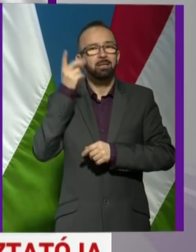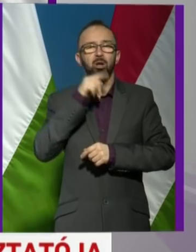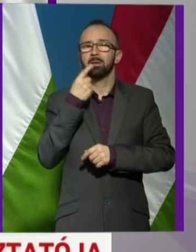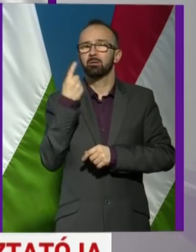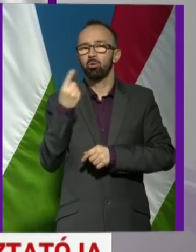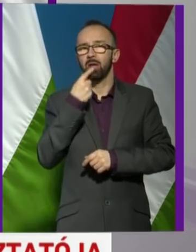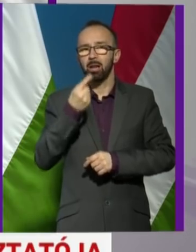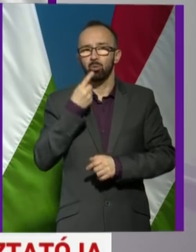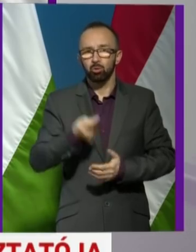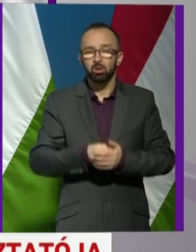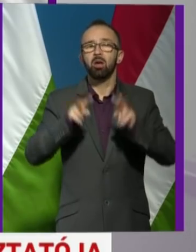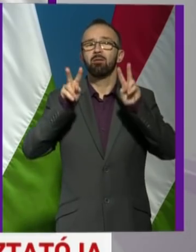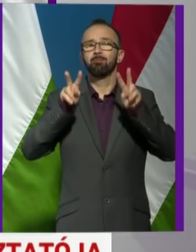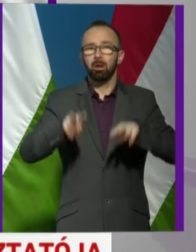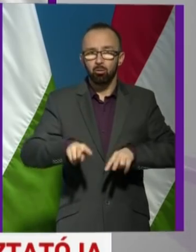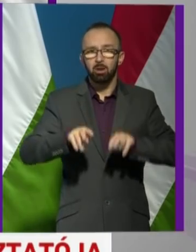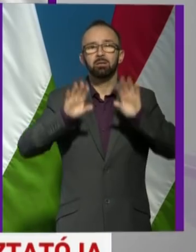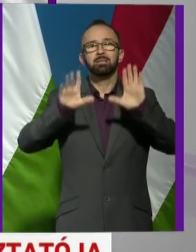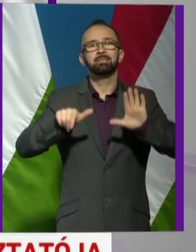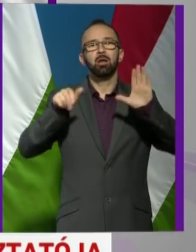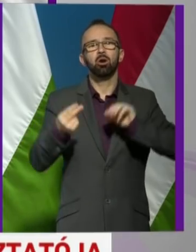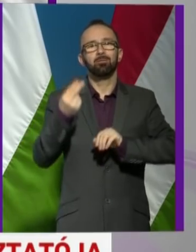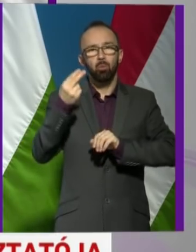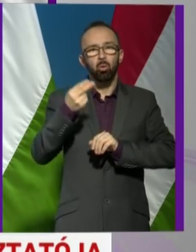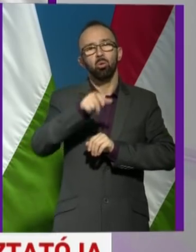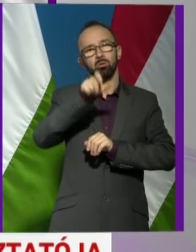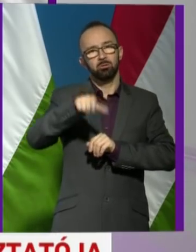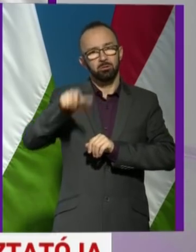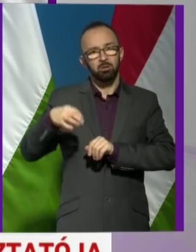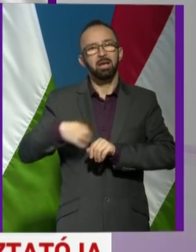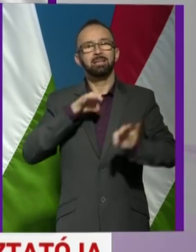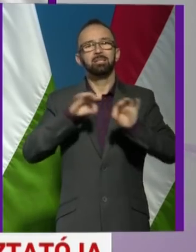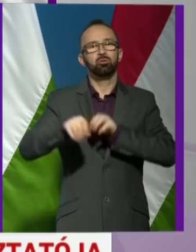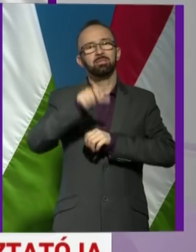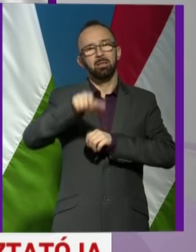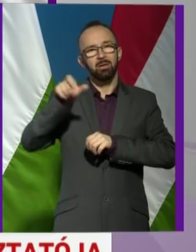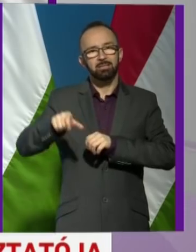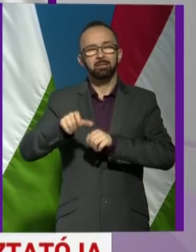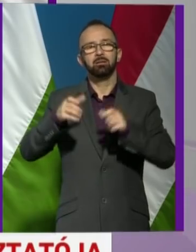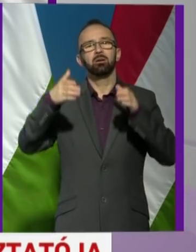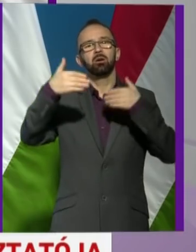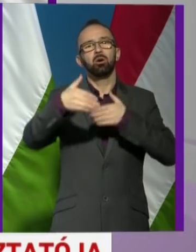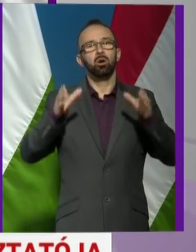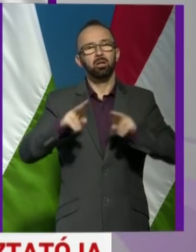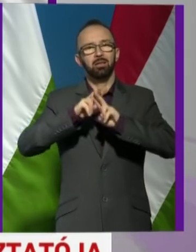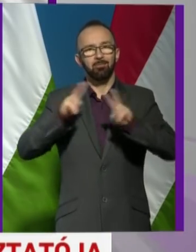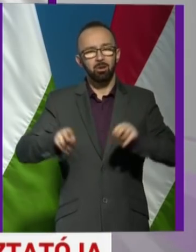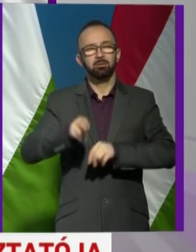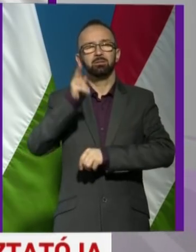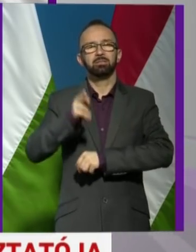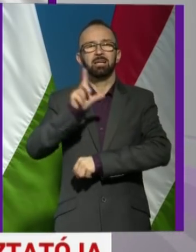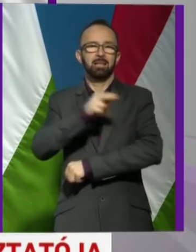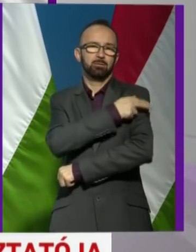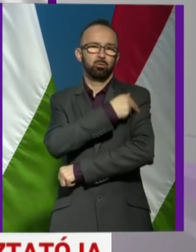amit mondott. Valóban 16 fő személyi egészségügyi személyzet karanténban van a Szent László